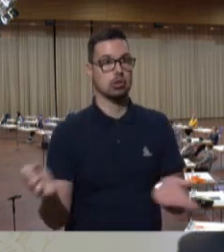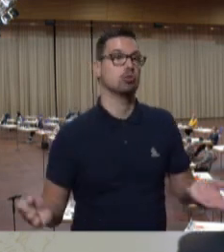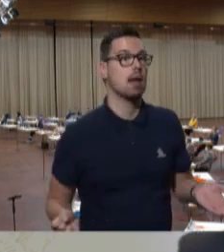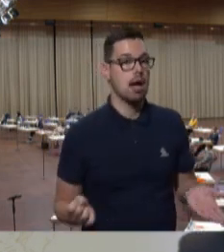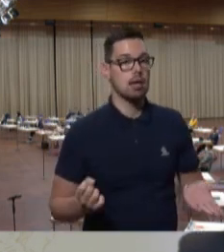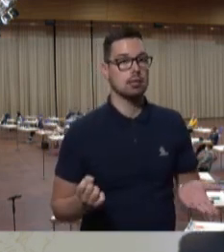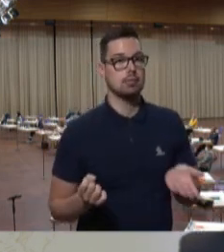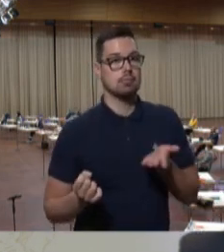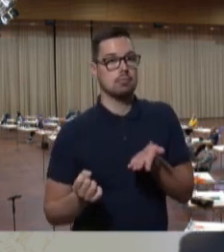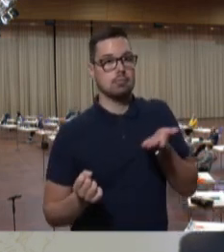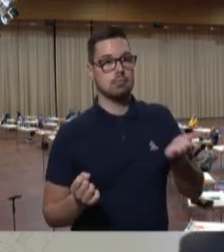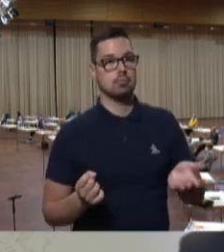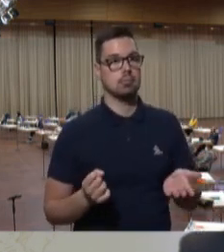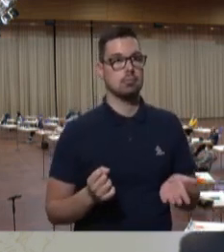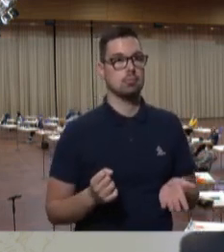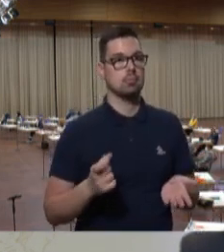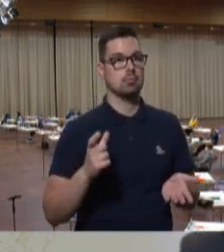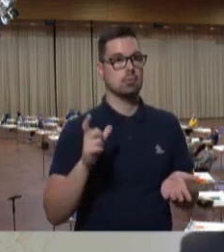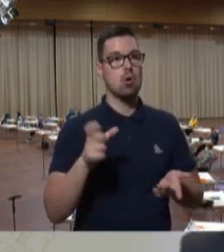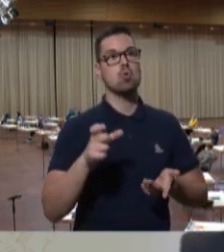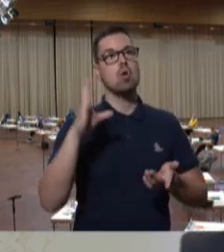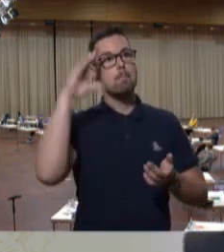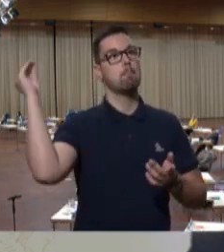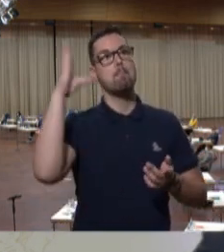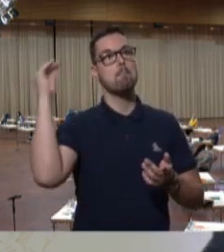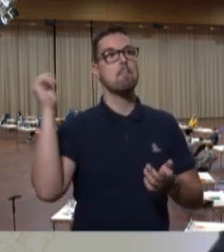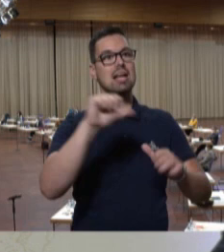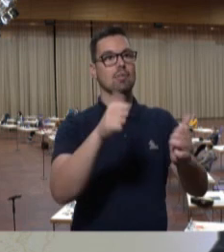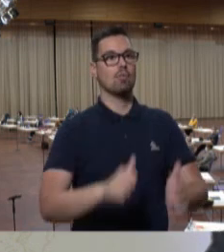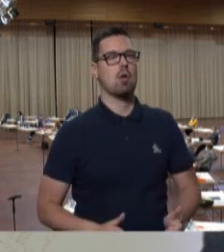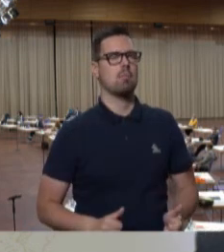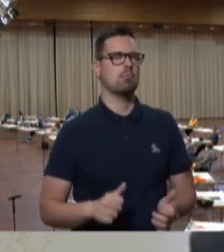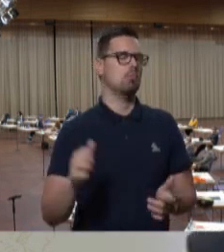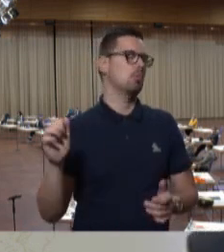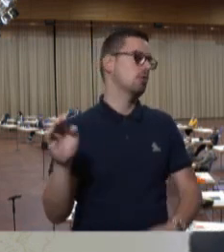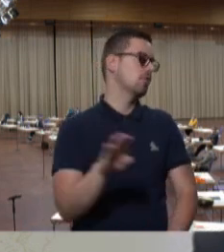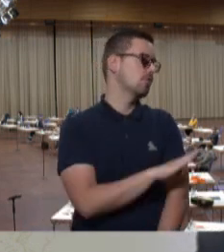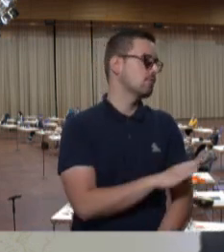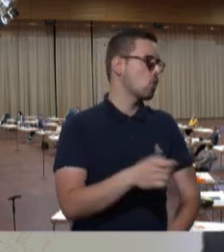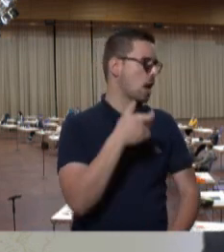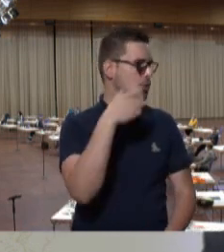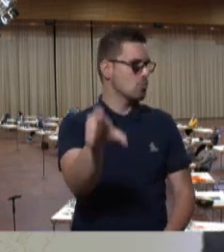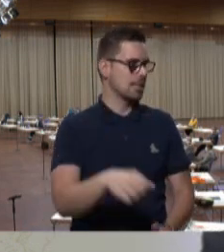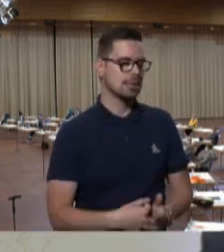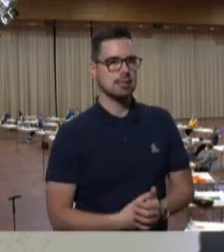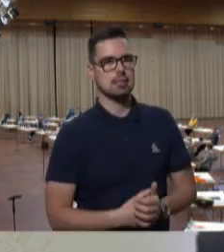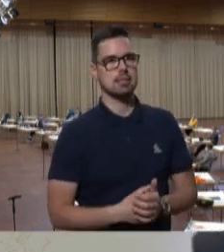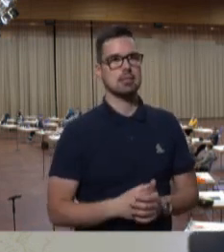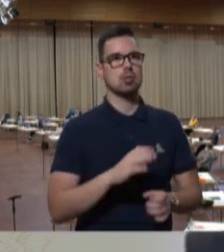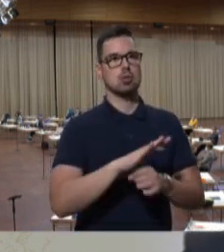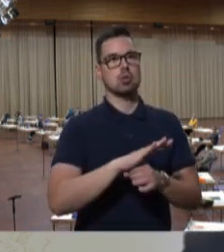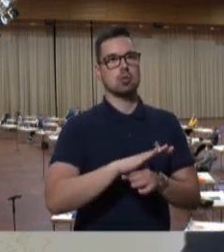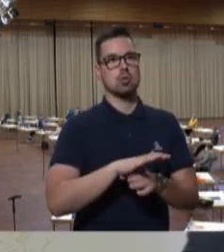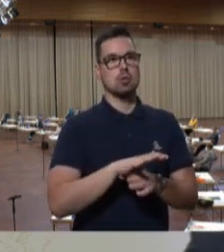Bürger etc. verwenden, sondern nur noch die männliche Form. Ein faules Argument. Gerade in der Corona-Pandemie ist unsere